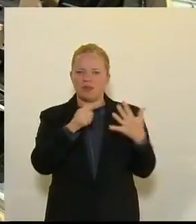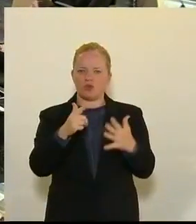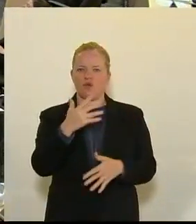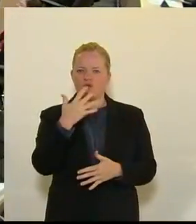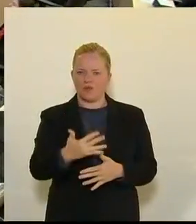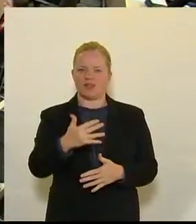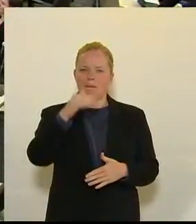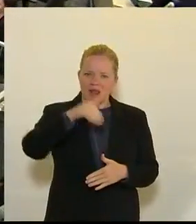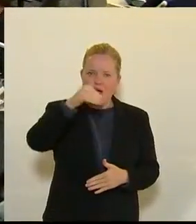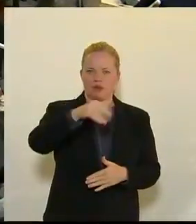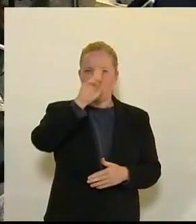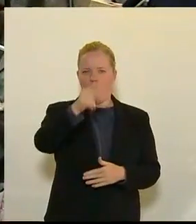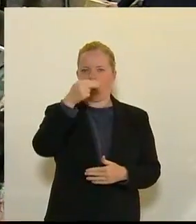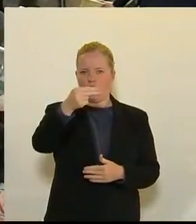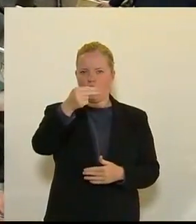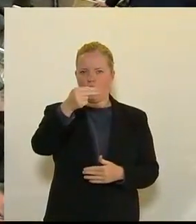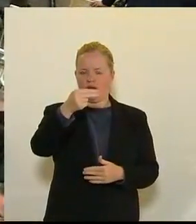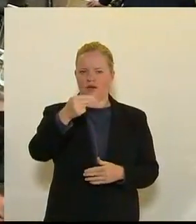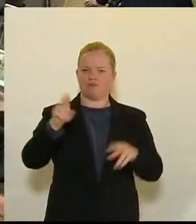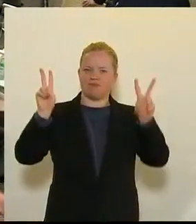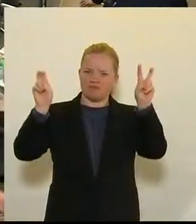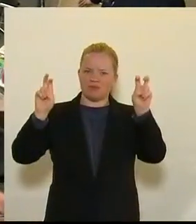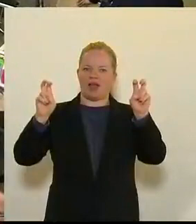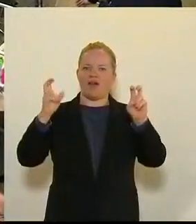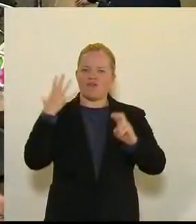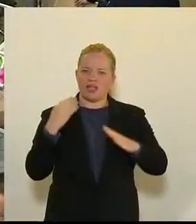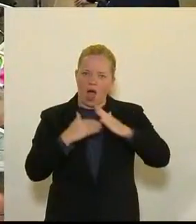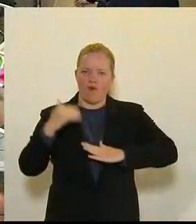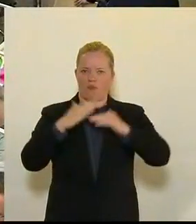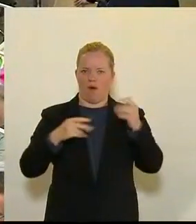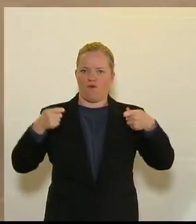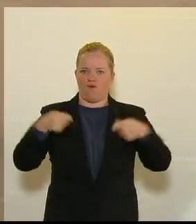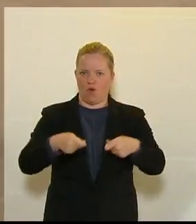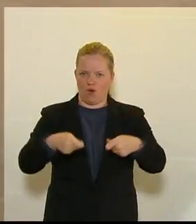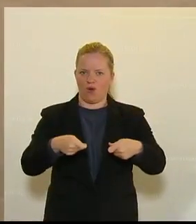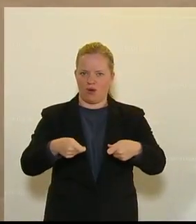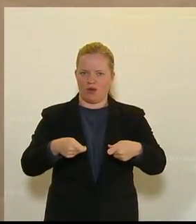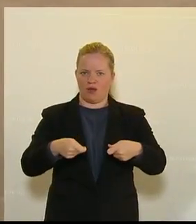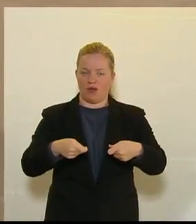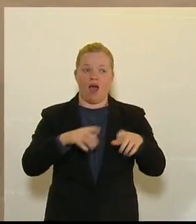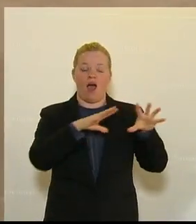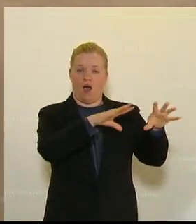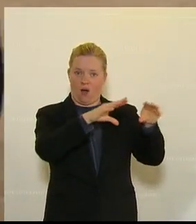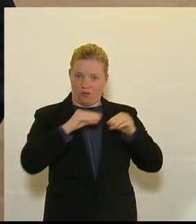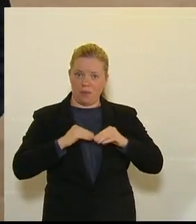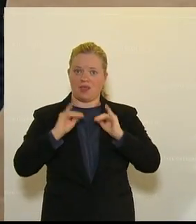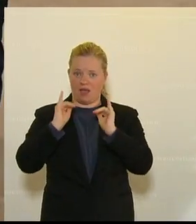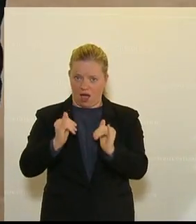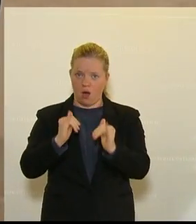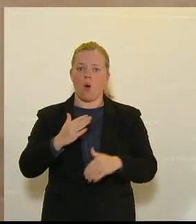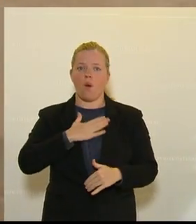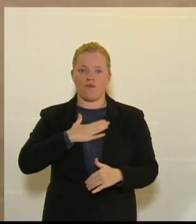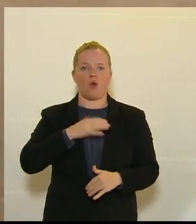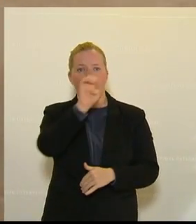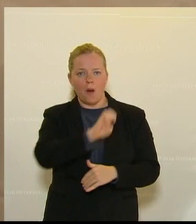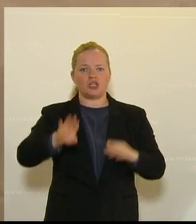Milliarden Euro für den sogenannten Wiederaufbaufonds aufnimmt, obwohl man das gemäß